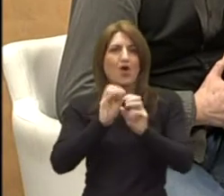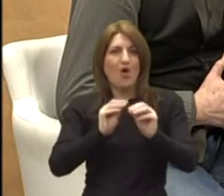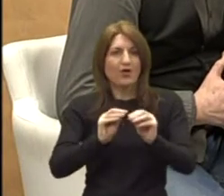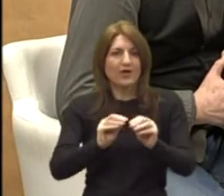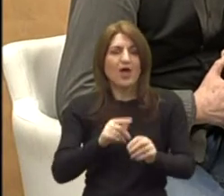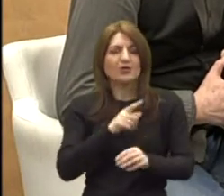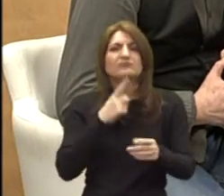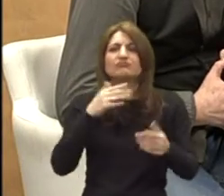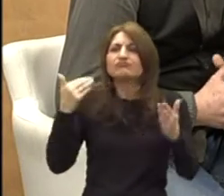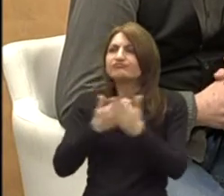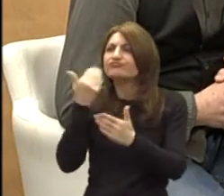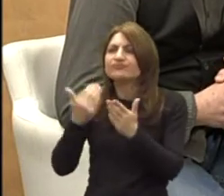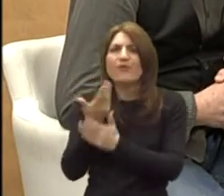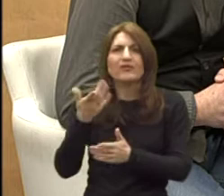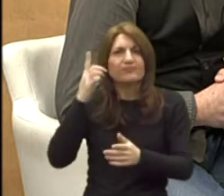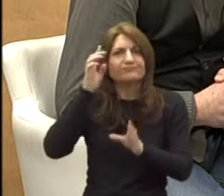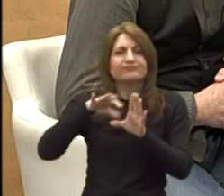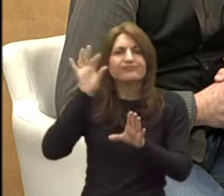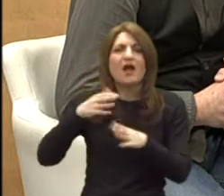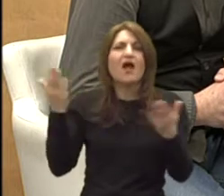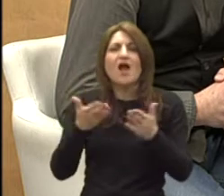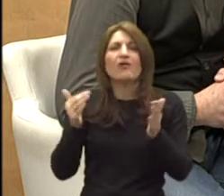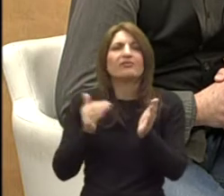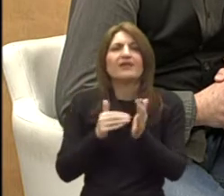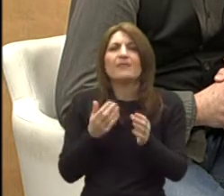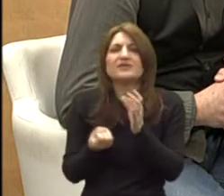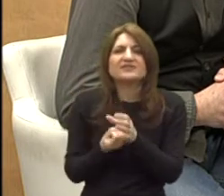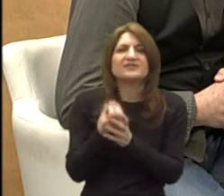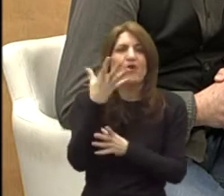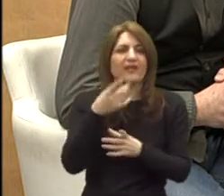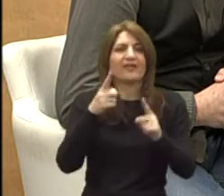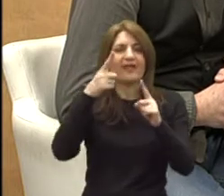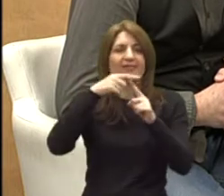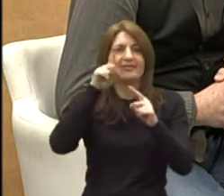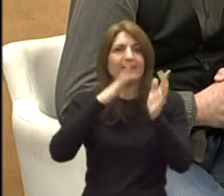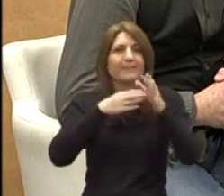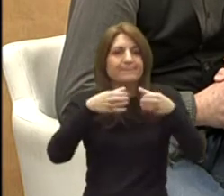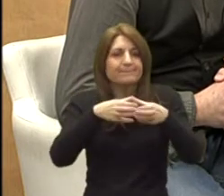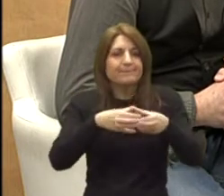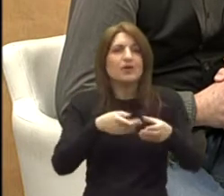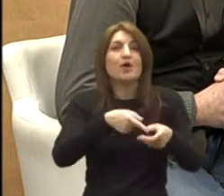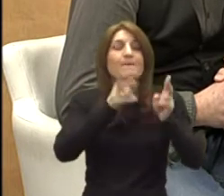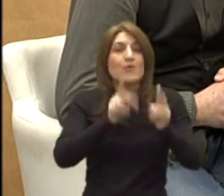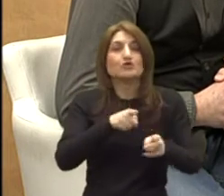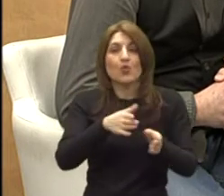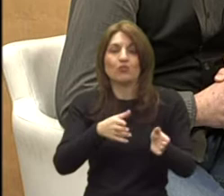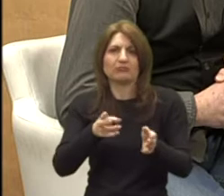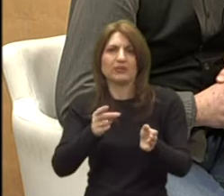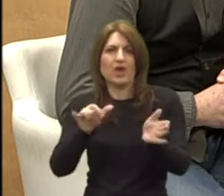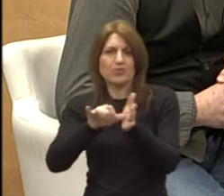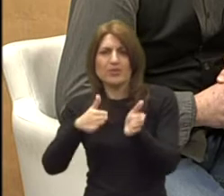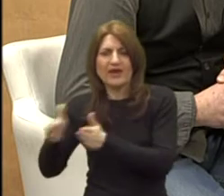inovativne modele. Dakle, kako stvoriti timove koji će moći u redovnom vrtiću odgovoriti